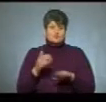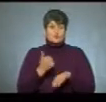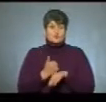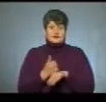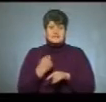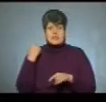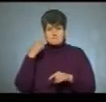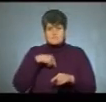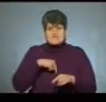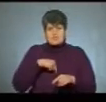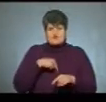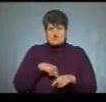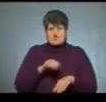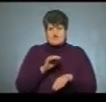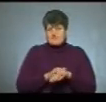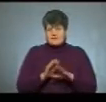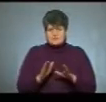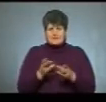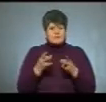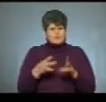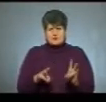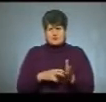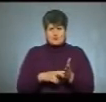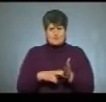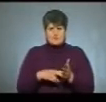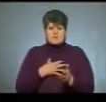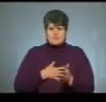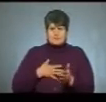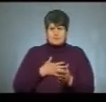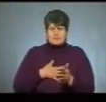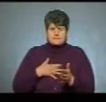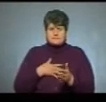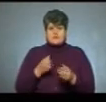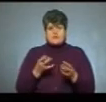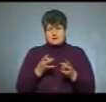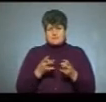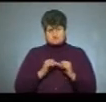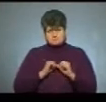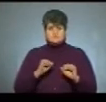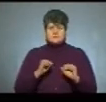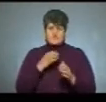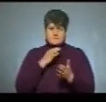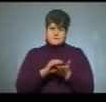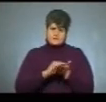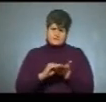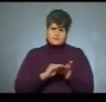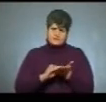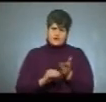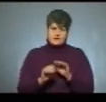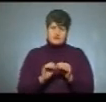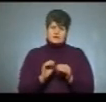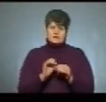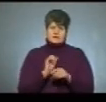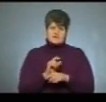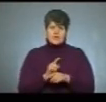психологічний фактор, тому що не потрібно боятися, переживати, потрібно впевнено відповідати, розв'язувати завдання,